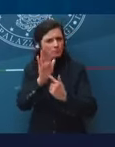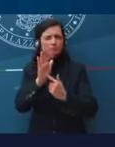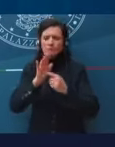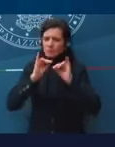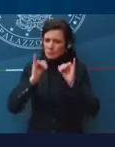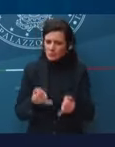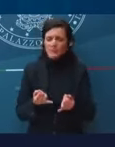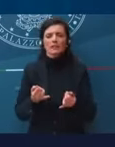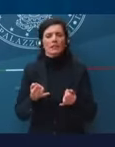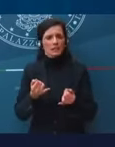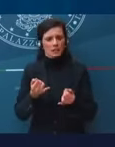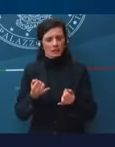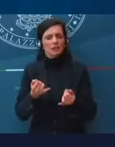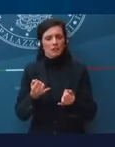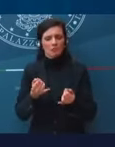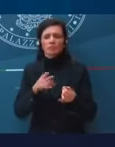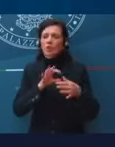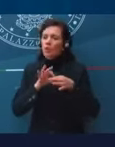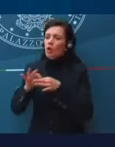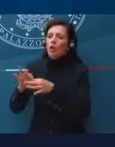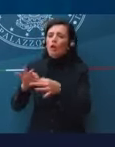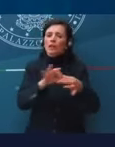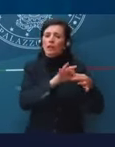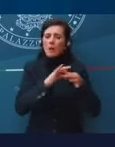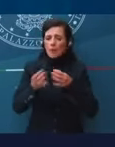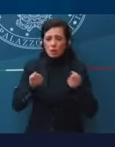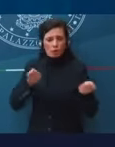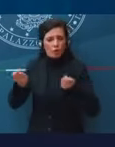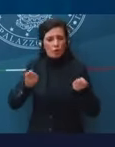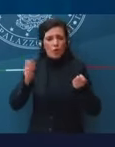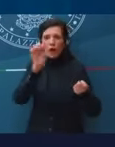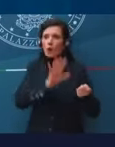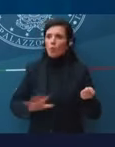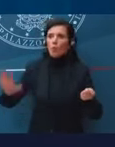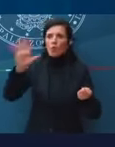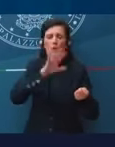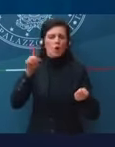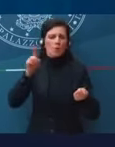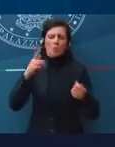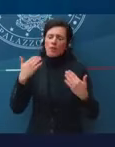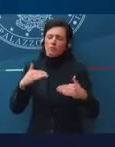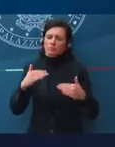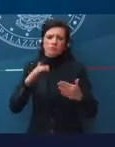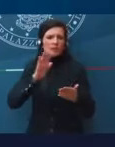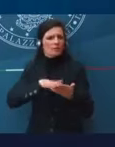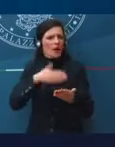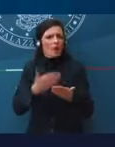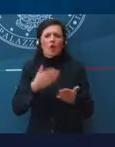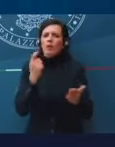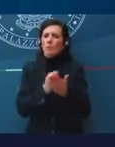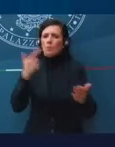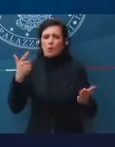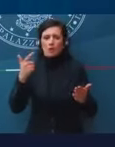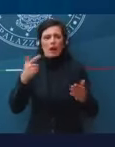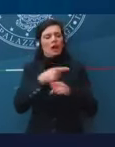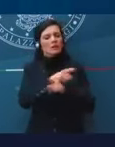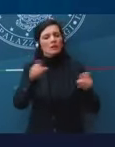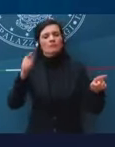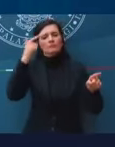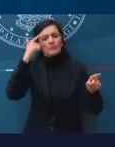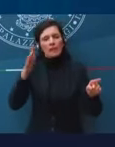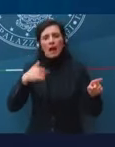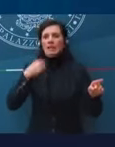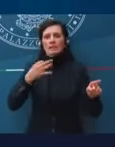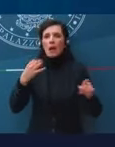indubbiamente il coordinamento europeo ha un grandissimo valore aggiunto. Voi sapete che l'ho